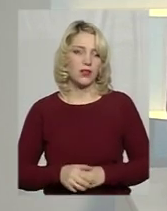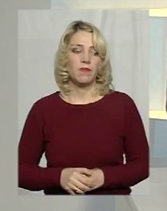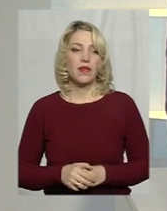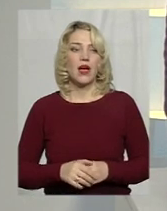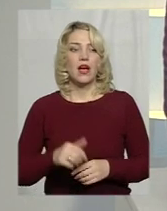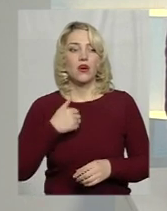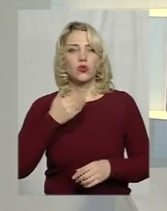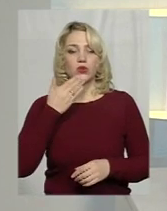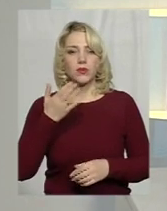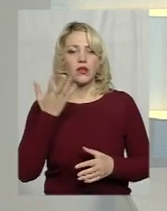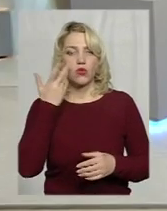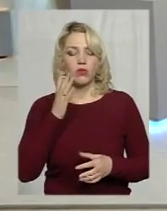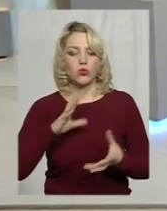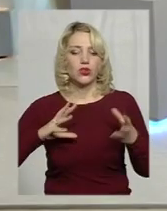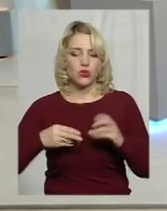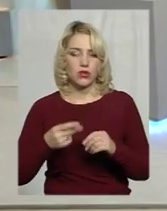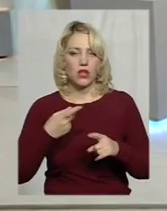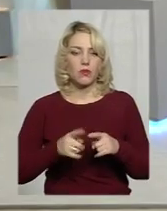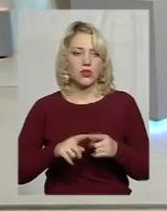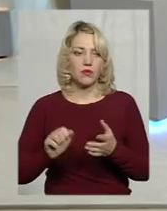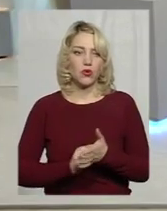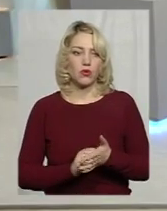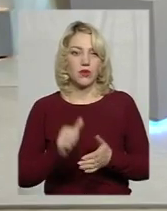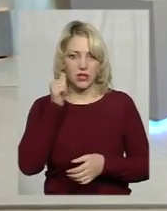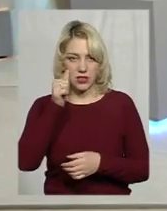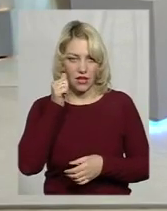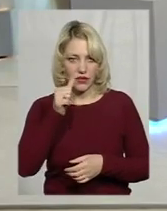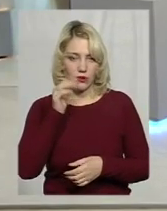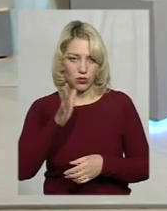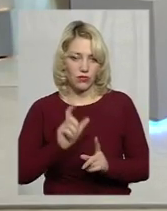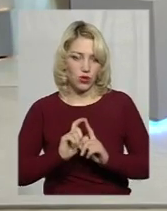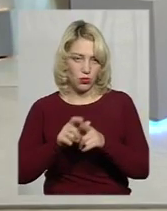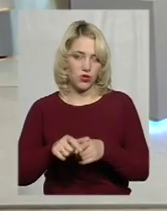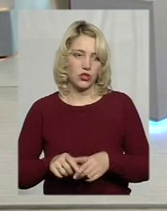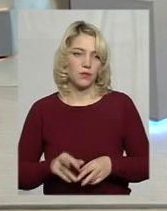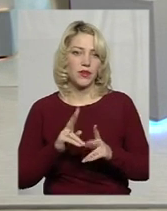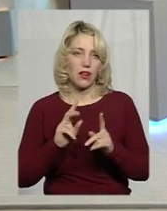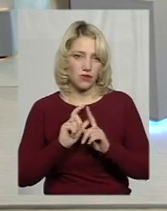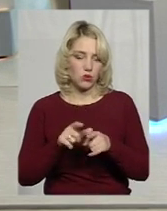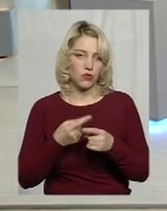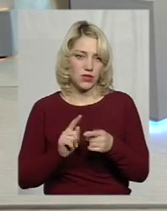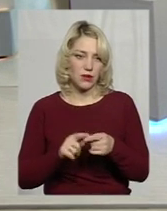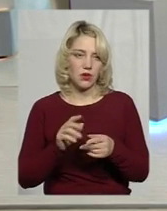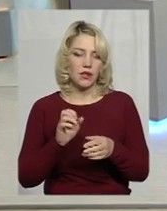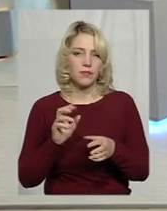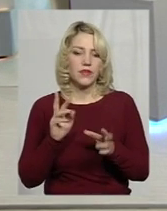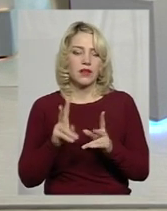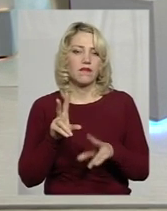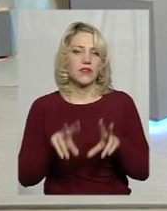коли буде результат по цих документах? Завтра буде відповідь. Ну, як відповідь? Попрацюємо ці документи.